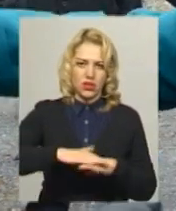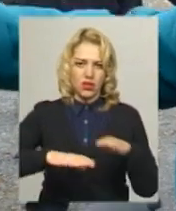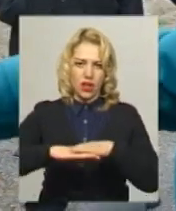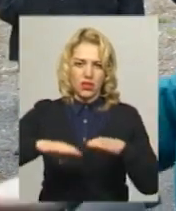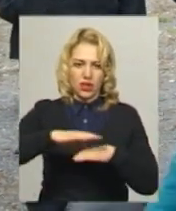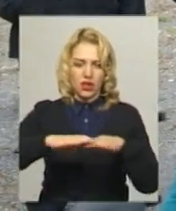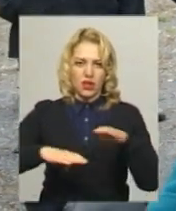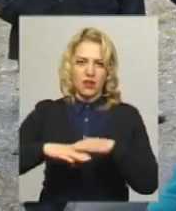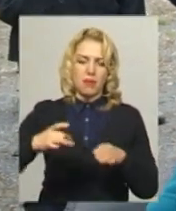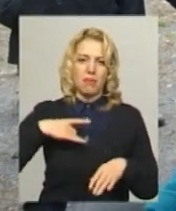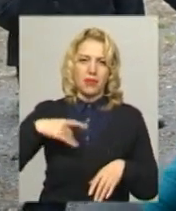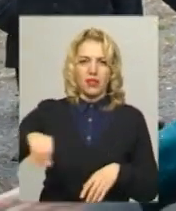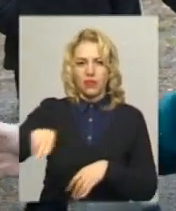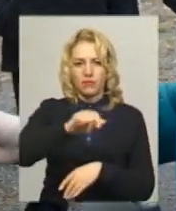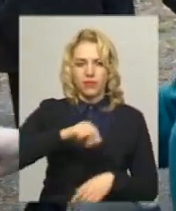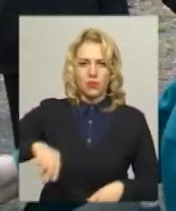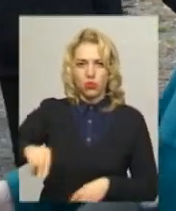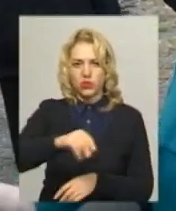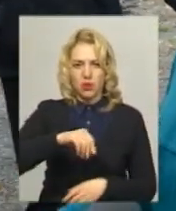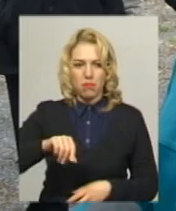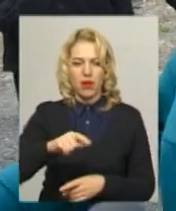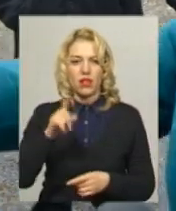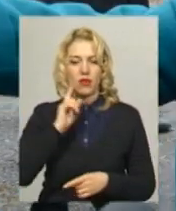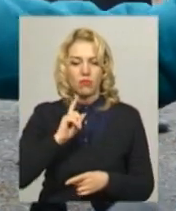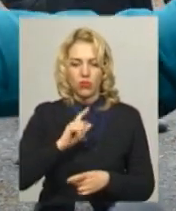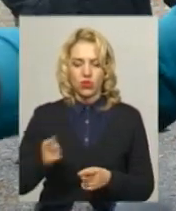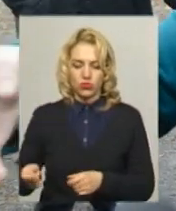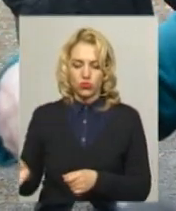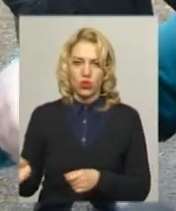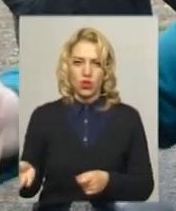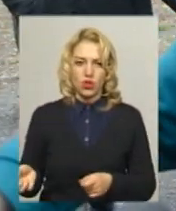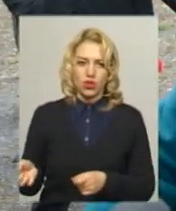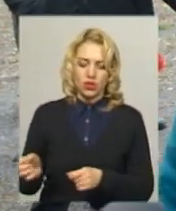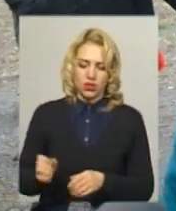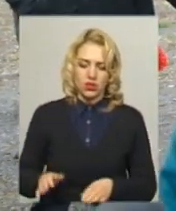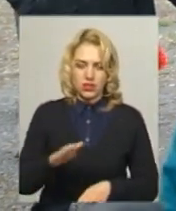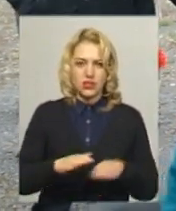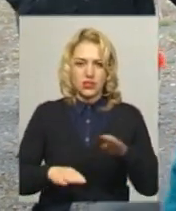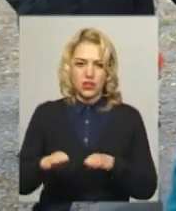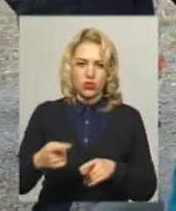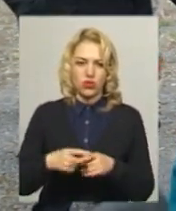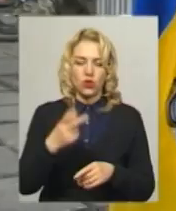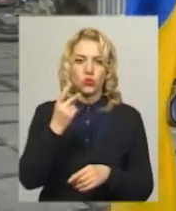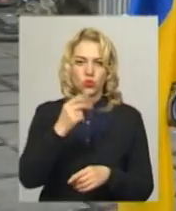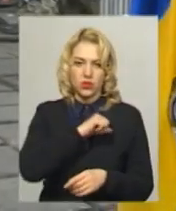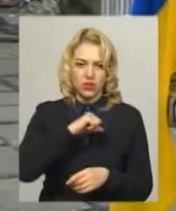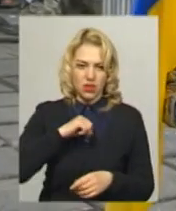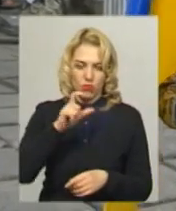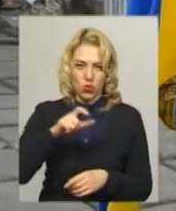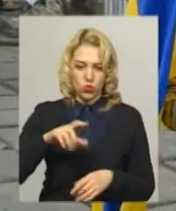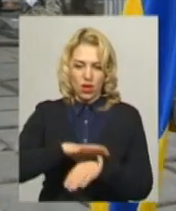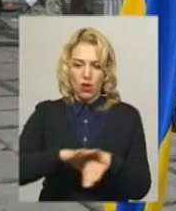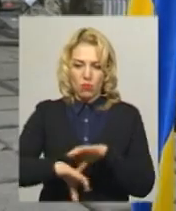посипали чимось білим. І поки цю загружали, то другу яму колонені для себе копали. 65